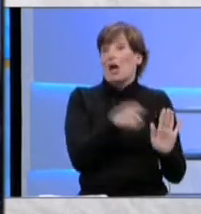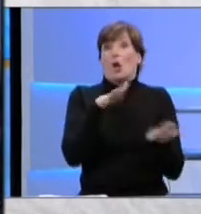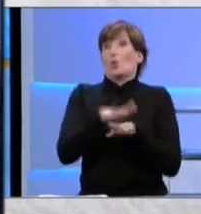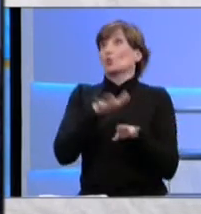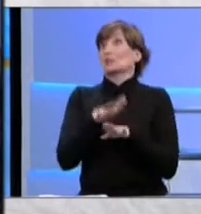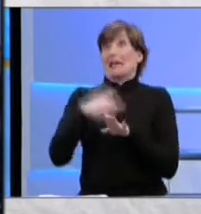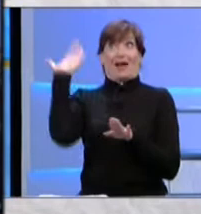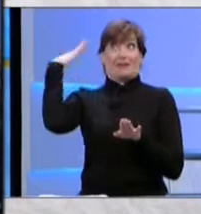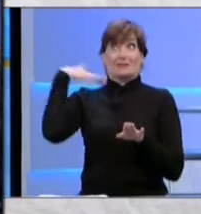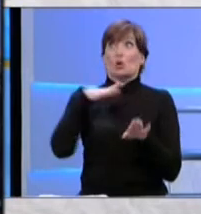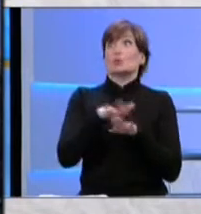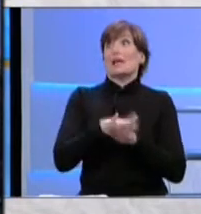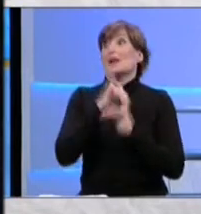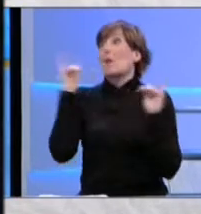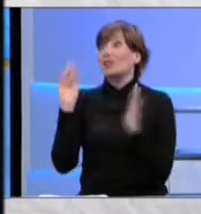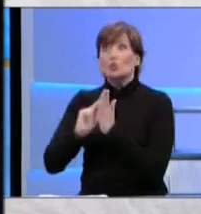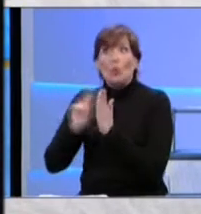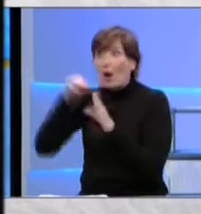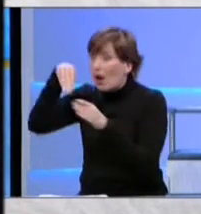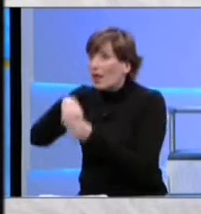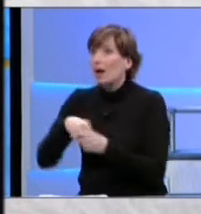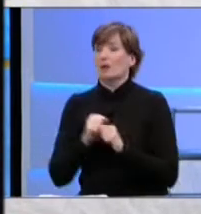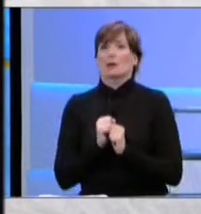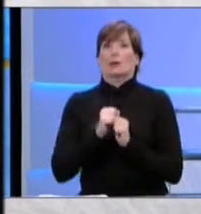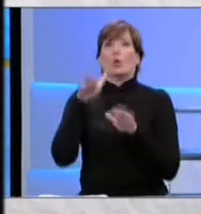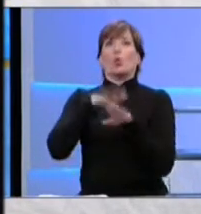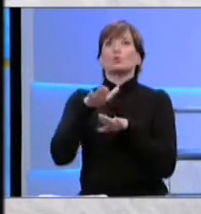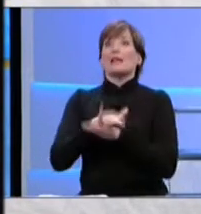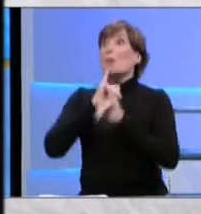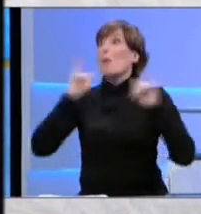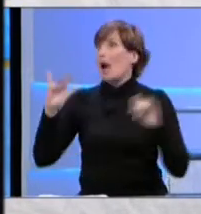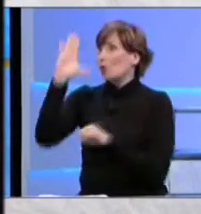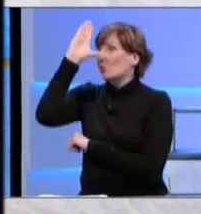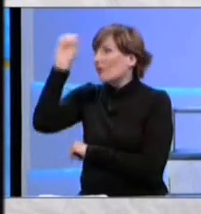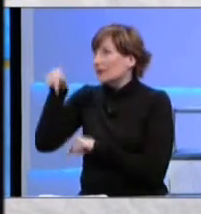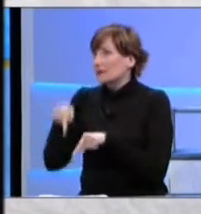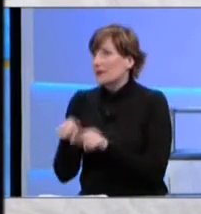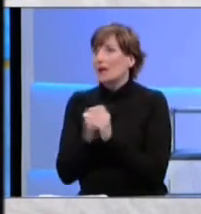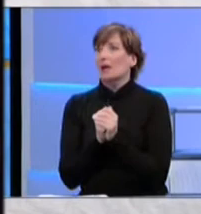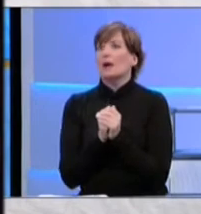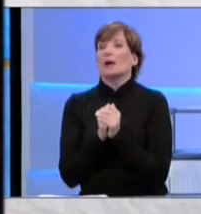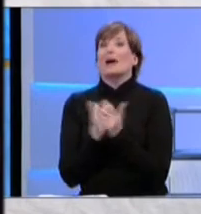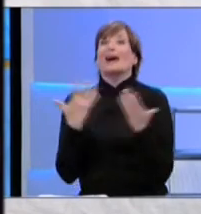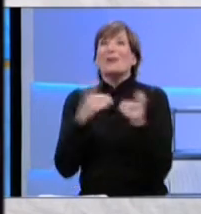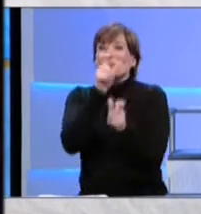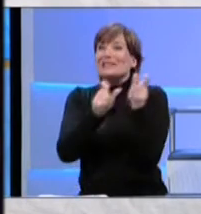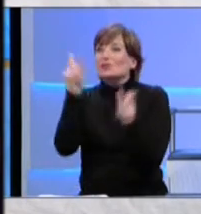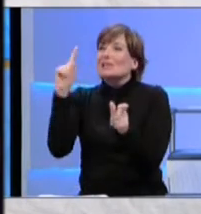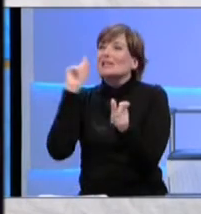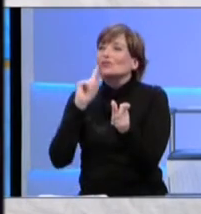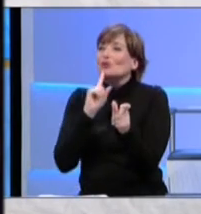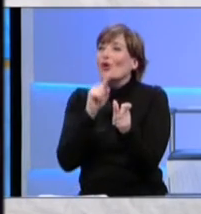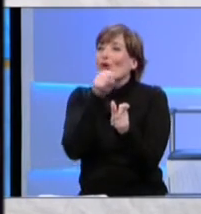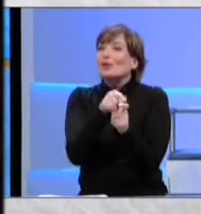utilizzata nelle aule scolastiche, non veniva utilizzata nelle università. Cioè, le stesse persone sorde non